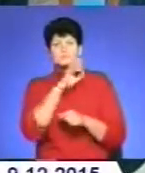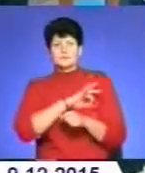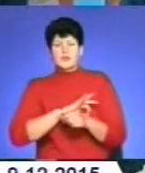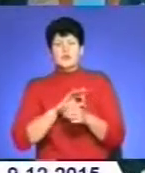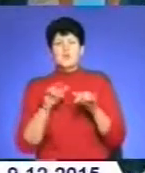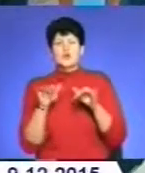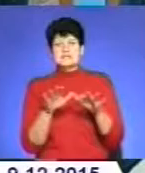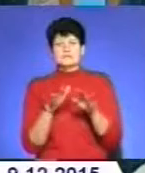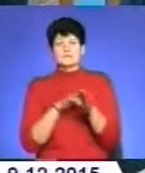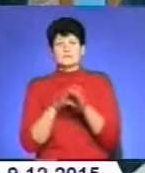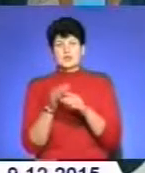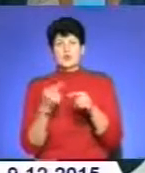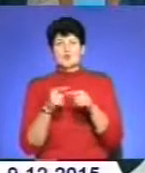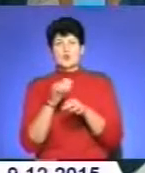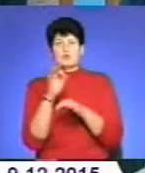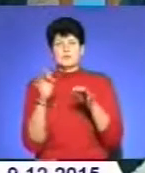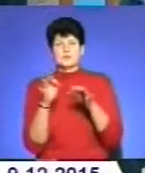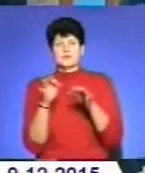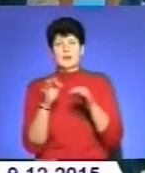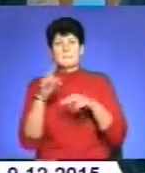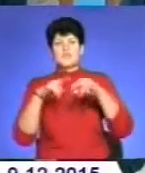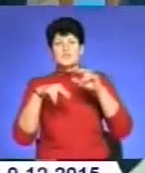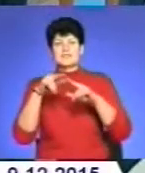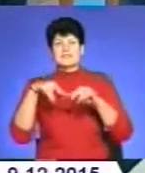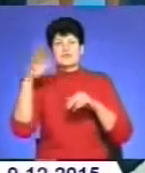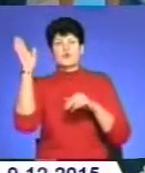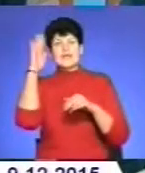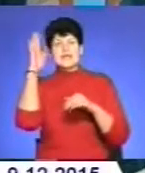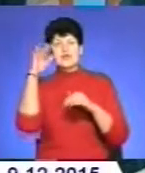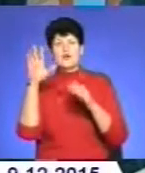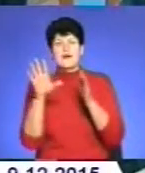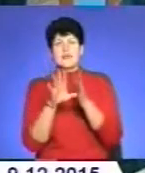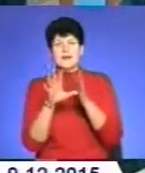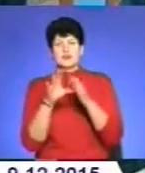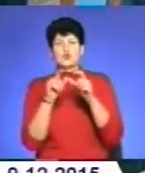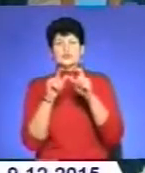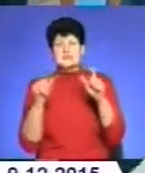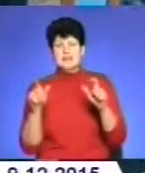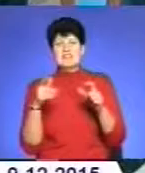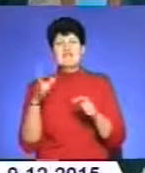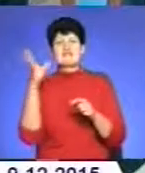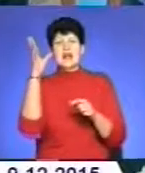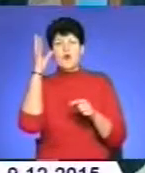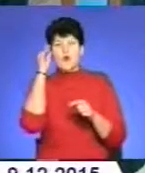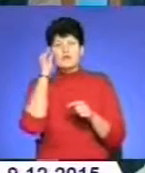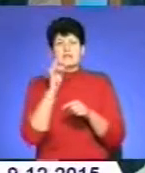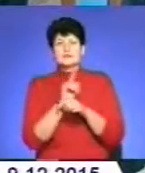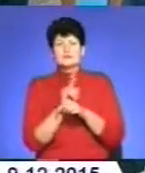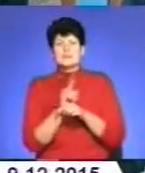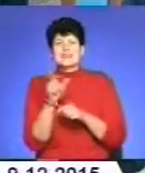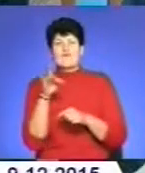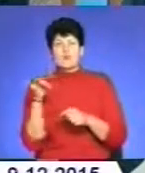проєкту, будівництво гідроелектростанцій, вони враховували стандарти Європейського Союзу.